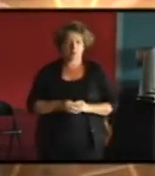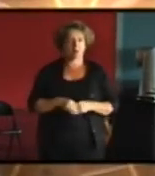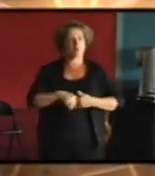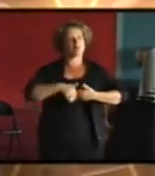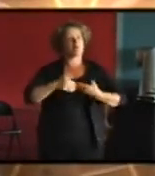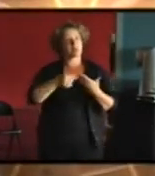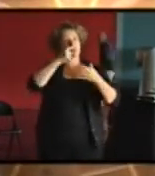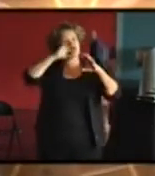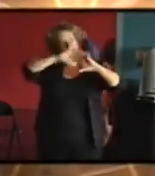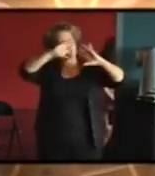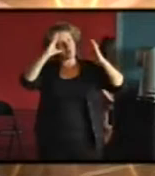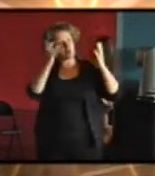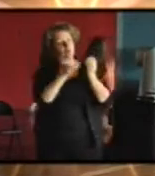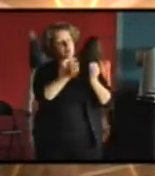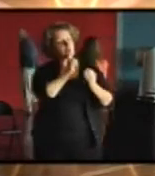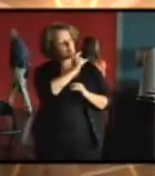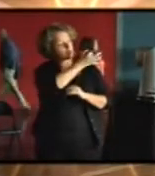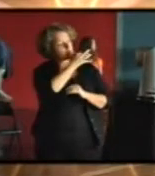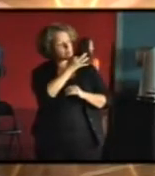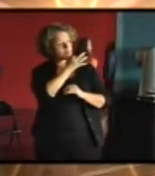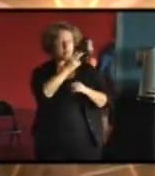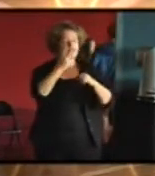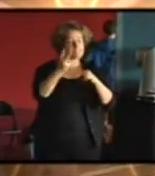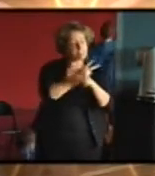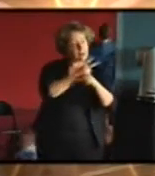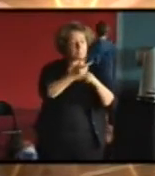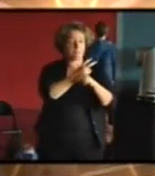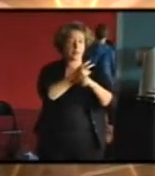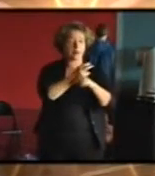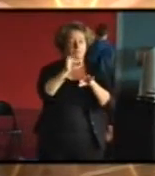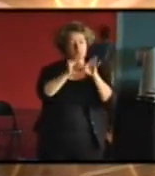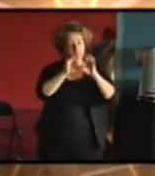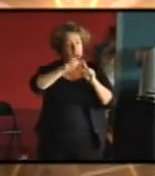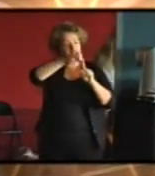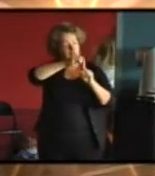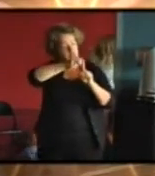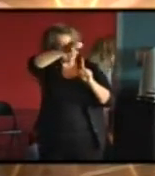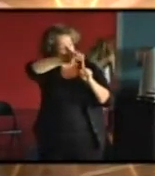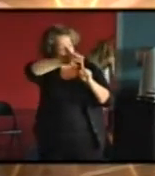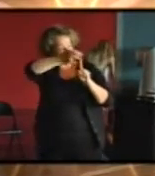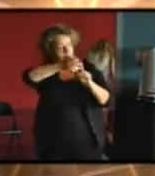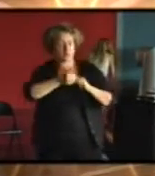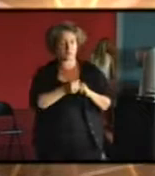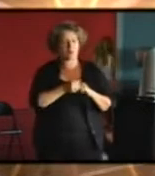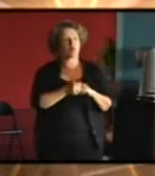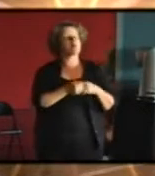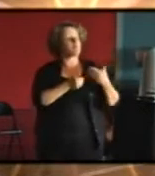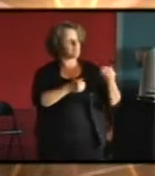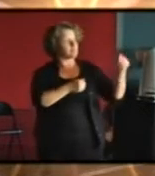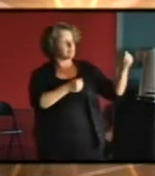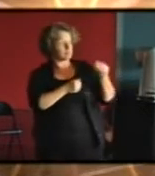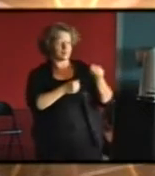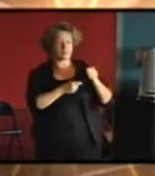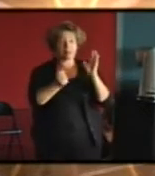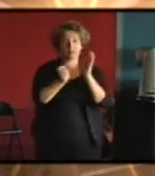globalement ce qui ressort de ce que vous avez dit en revanche vous avez pointé du doigt le fait que les constructions à partir des années 60 sont en revanche des